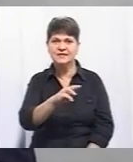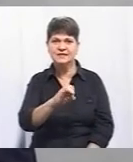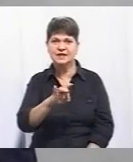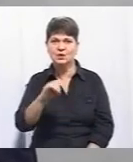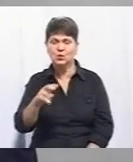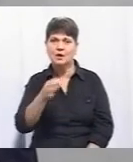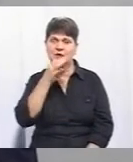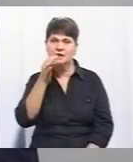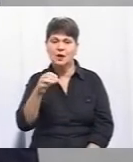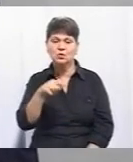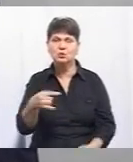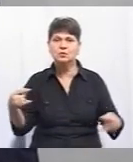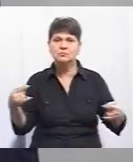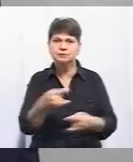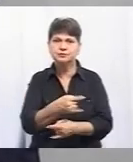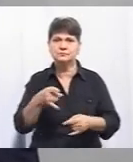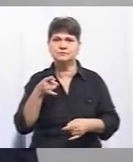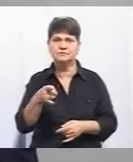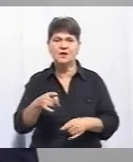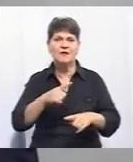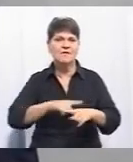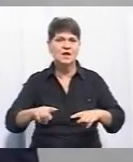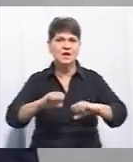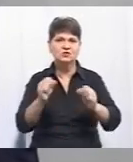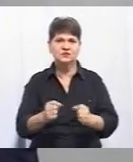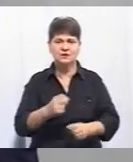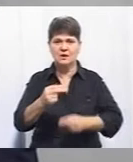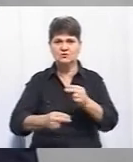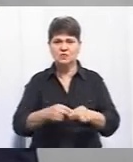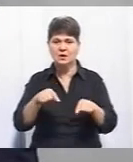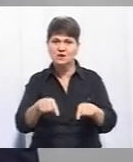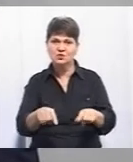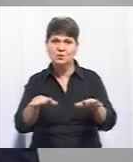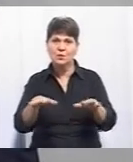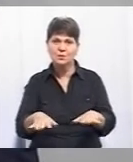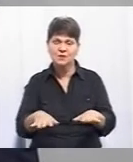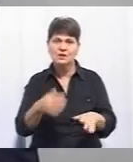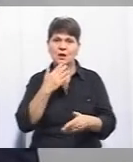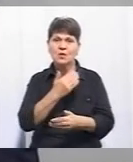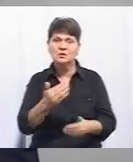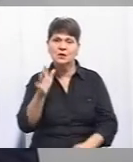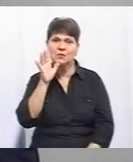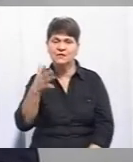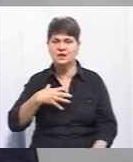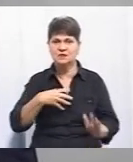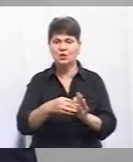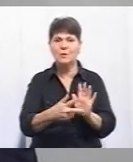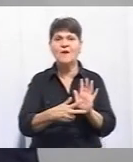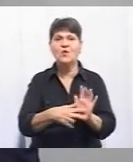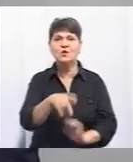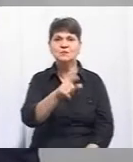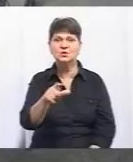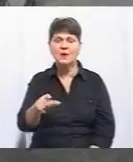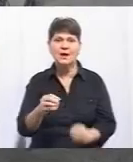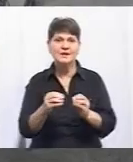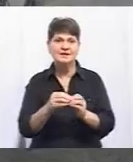сюжеті, тут автівки їздять на великій швидкості. Через це на цьому місці за останніх 5 років загинуло 8 людей, а